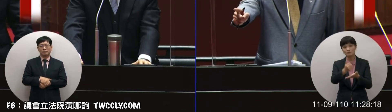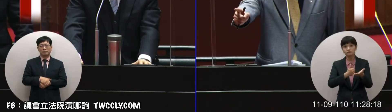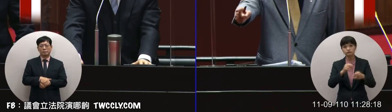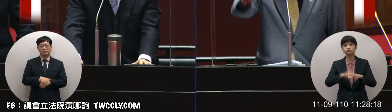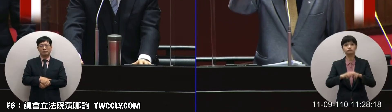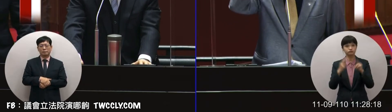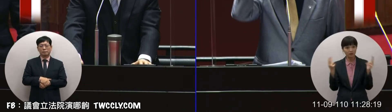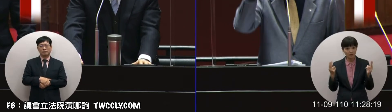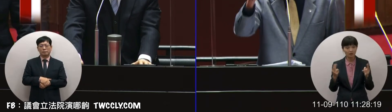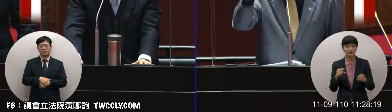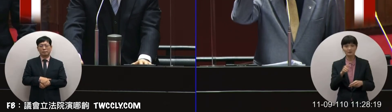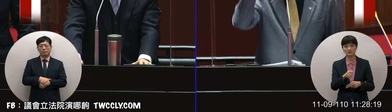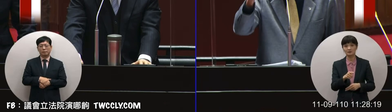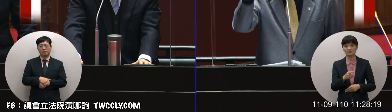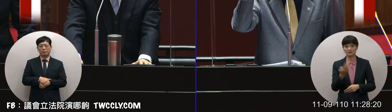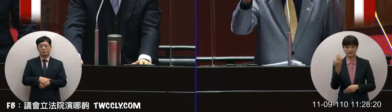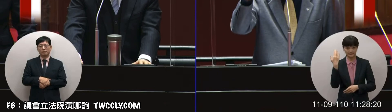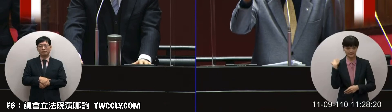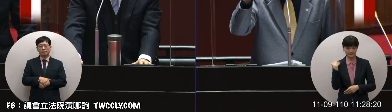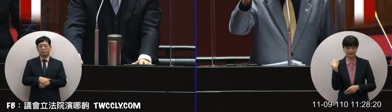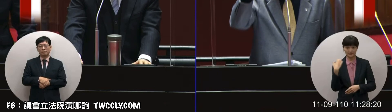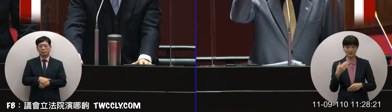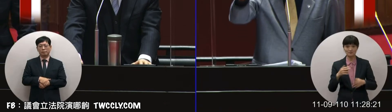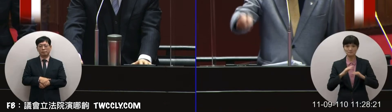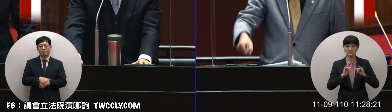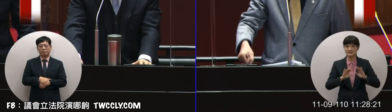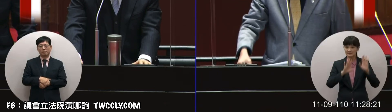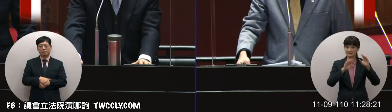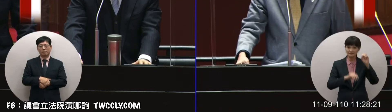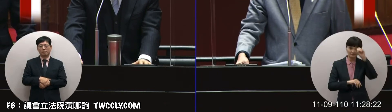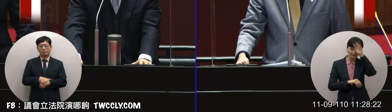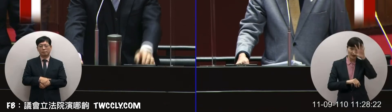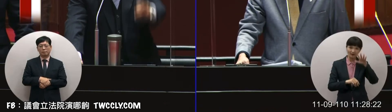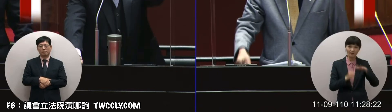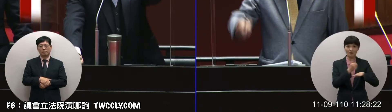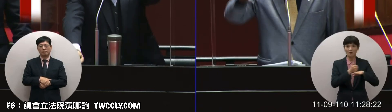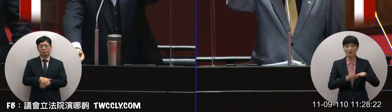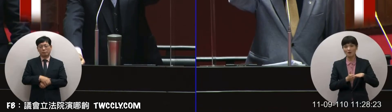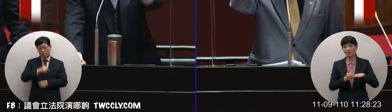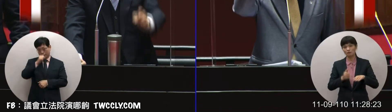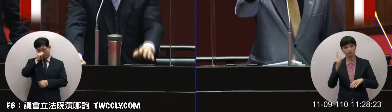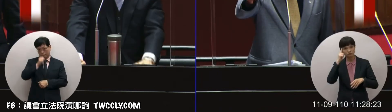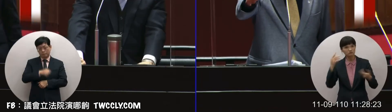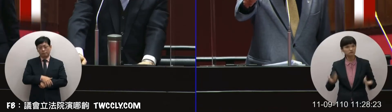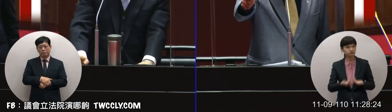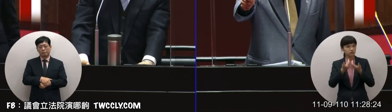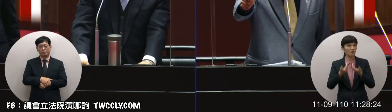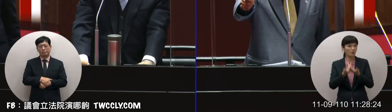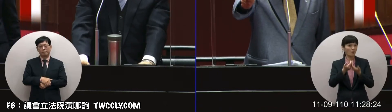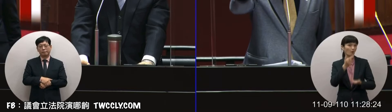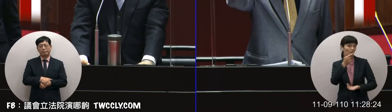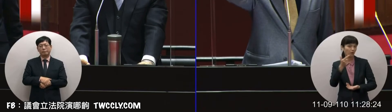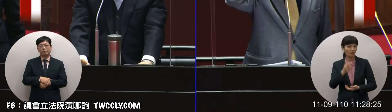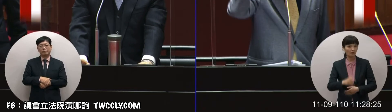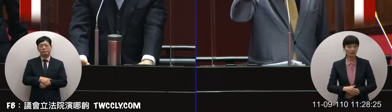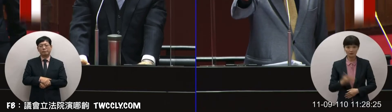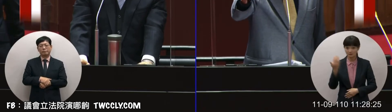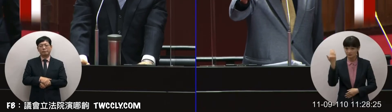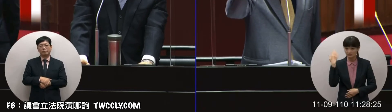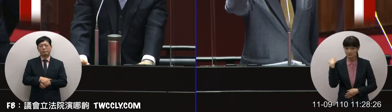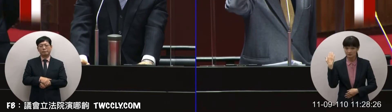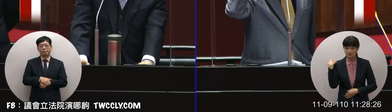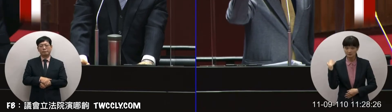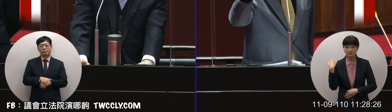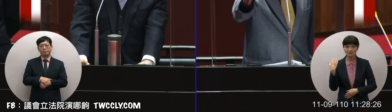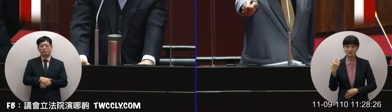年連理子那地在野黨的民進黨是怎麼反對好 委員當初您說各事